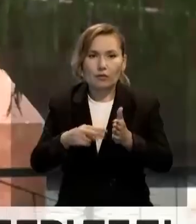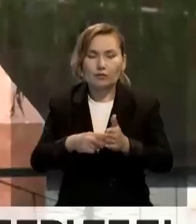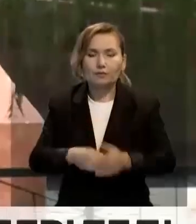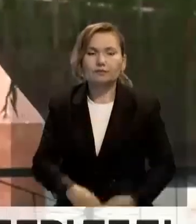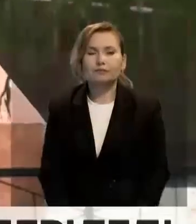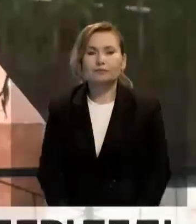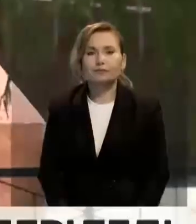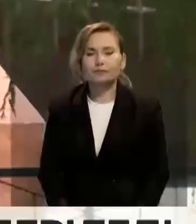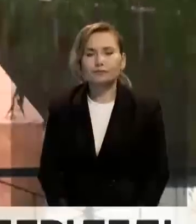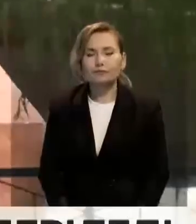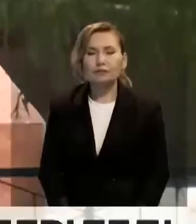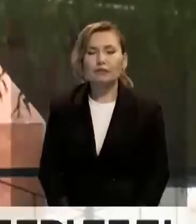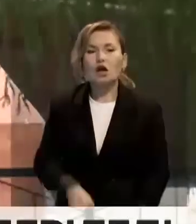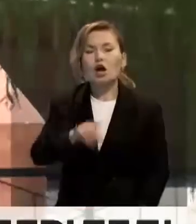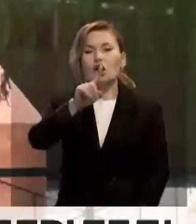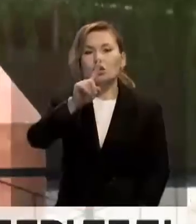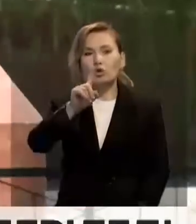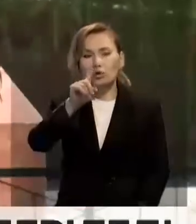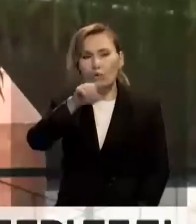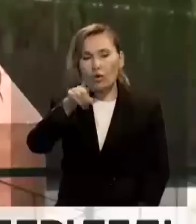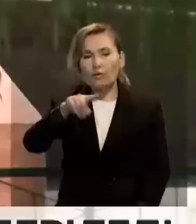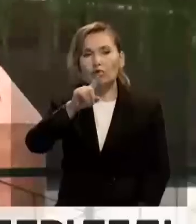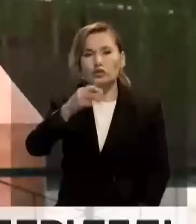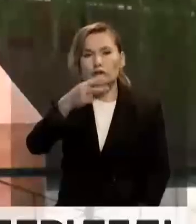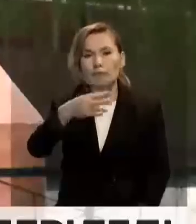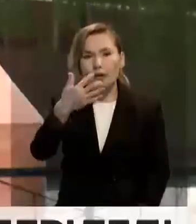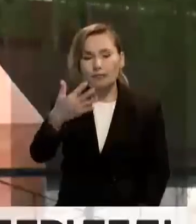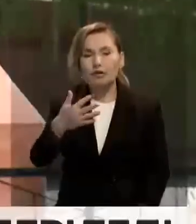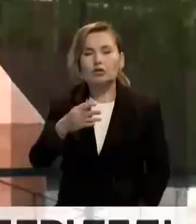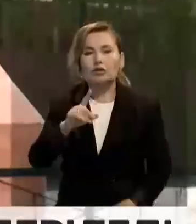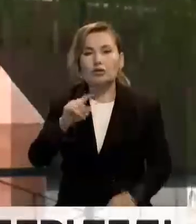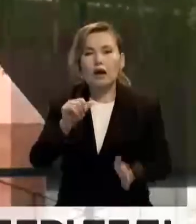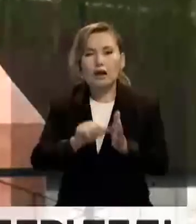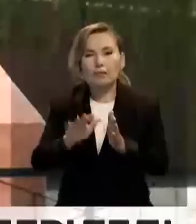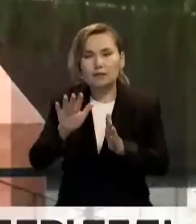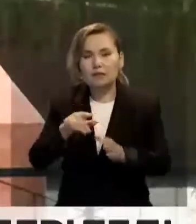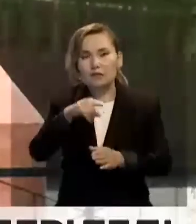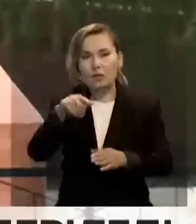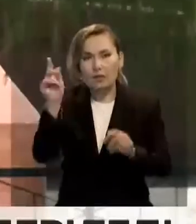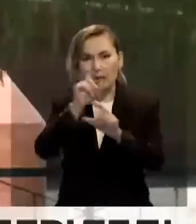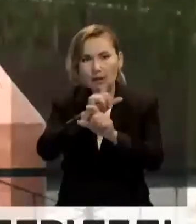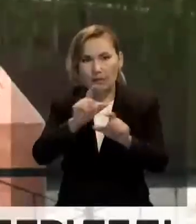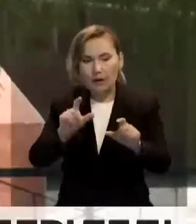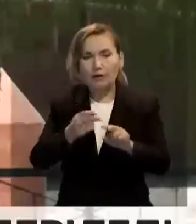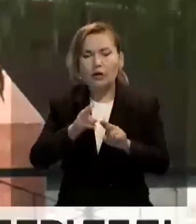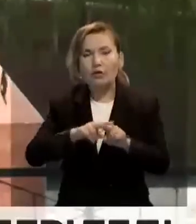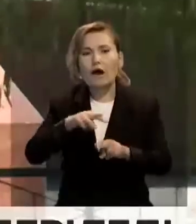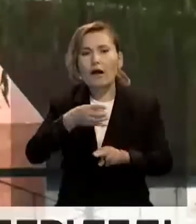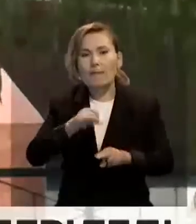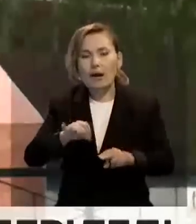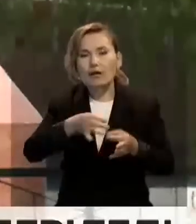Номер 125, номер 163, 113 мектеп лицейлерінде осы жаңа қайтылған майбекетінен,